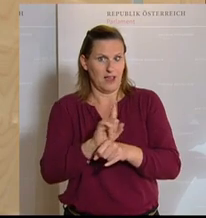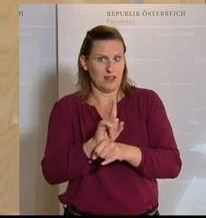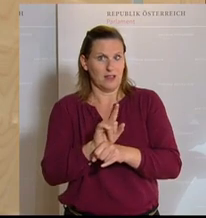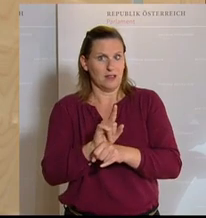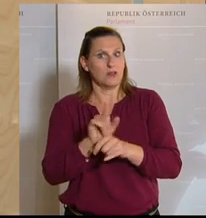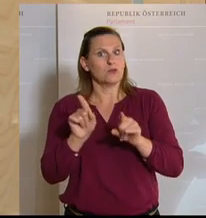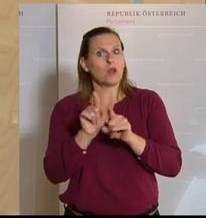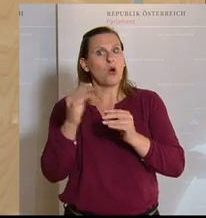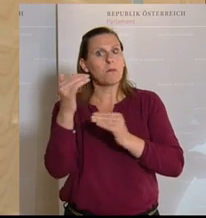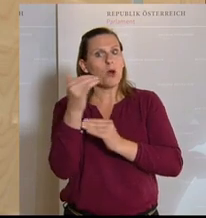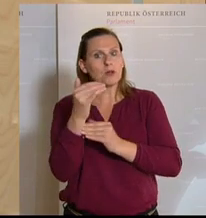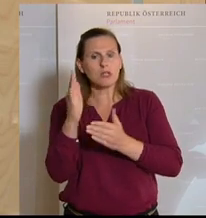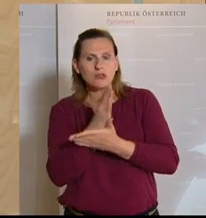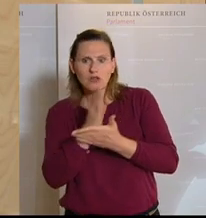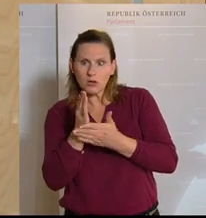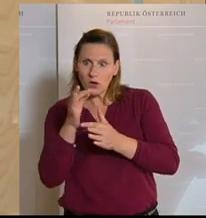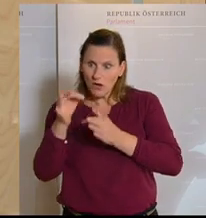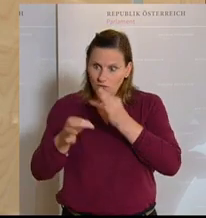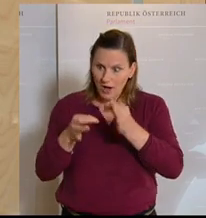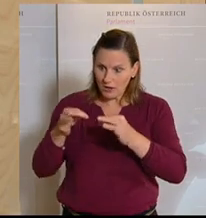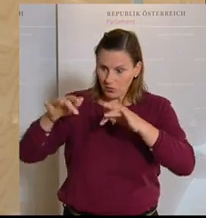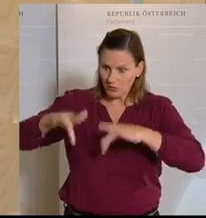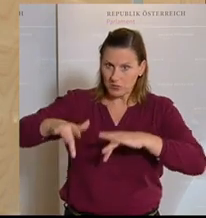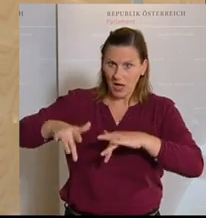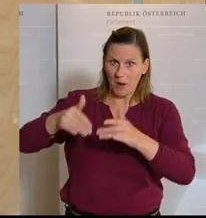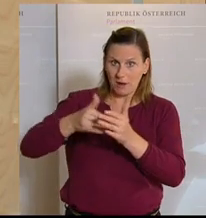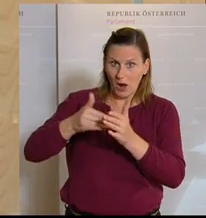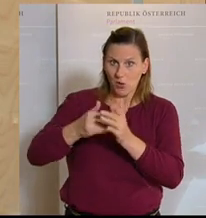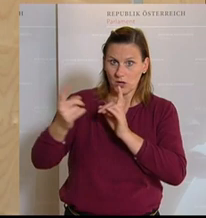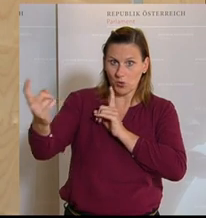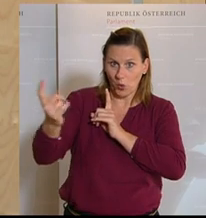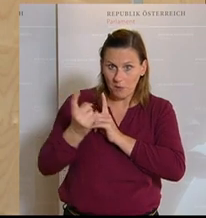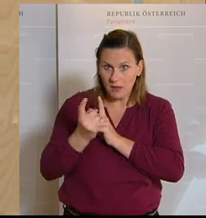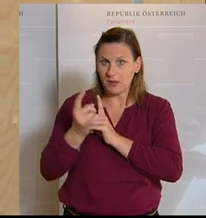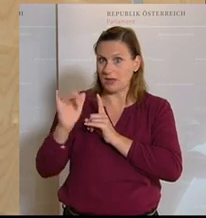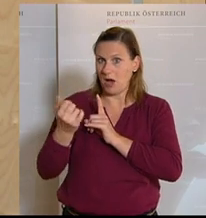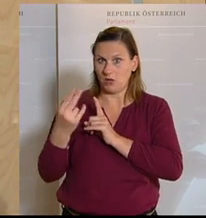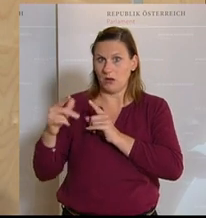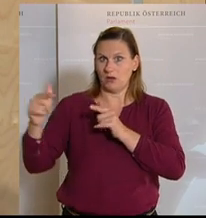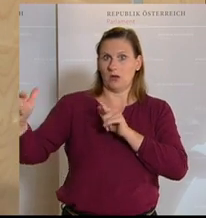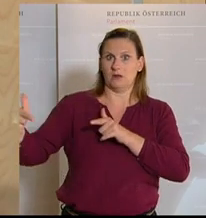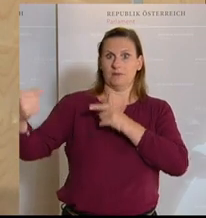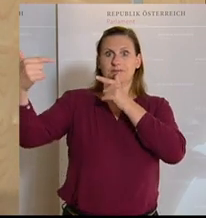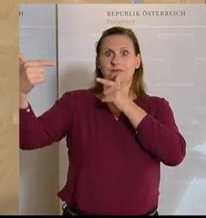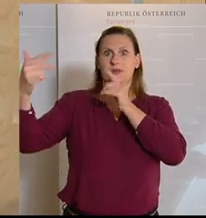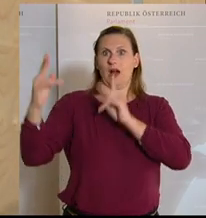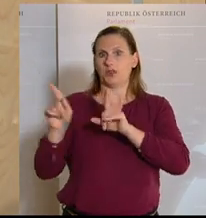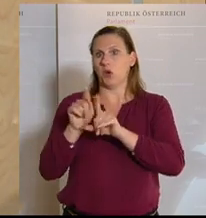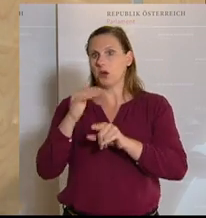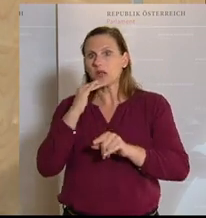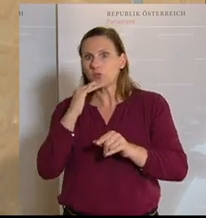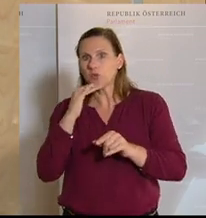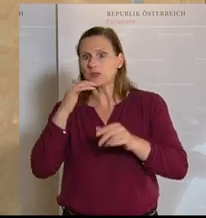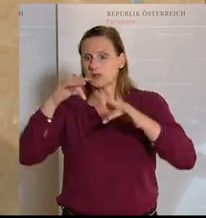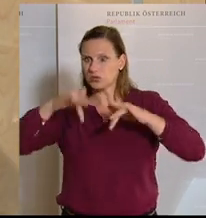Behörde sein, zu entscheiden, ob eine Verhandlung, ein Ortsaugenstein, ein Lokalaugenschein durchgeführt wird oder in Form von Videokonferenzen